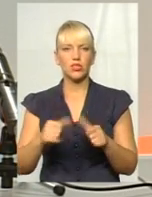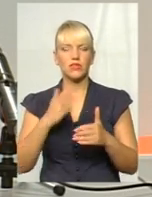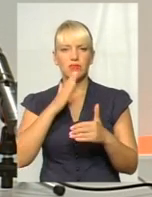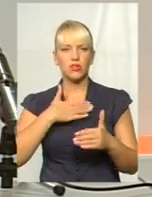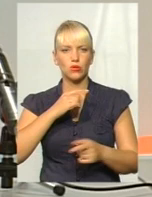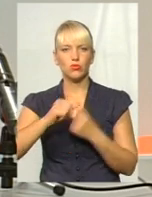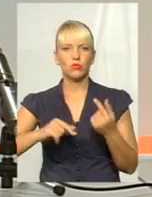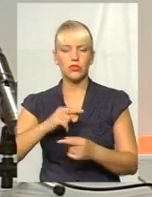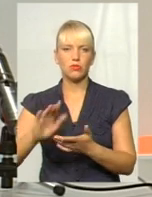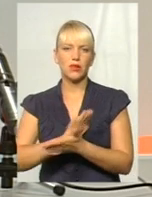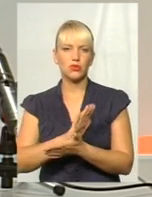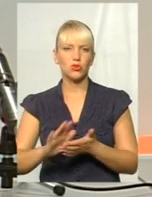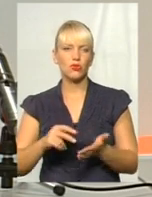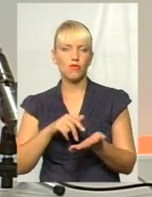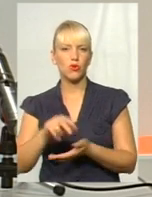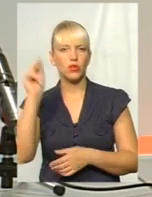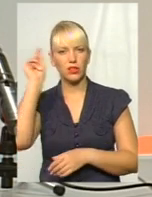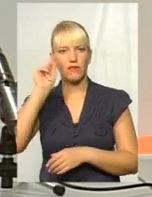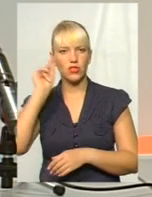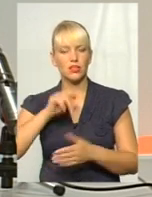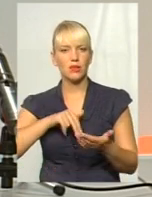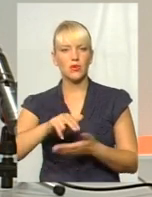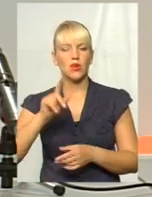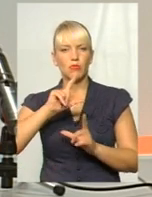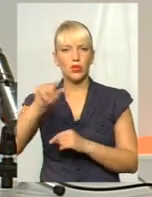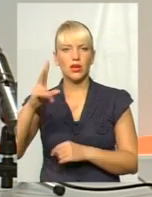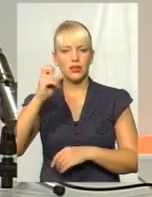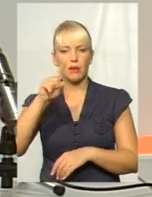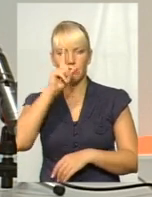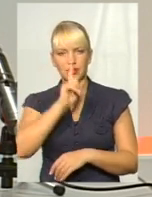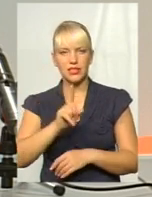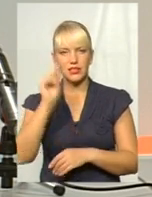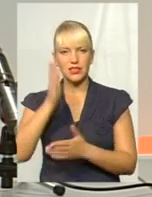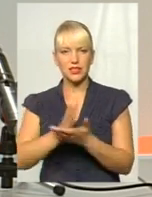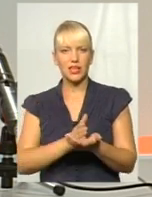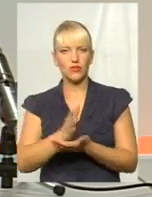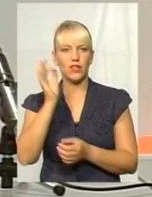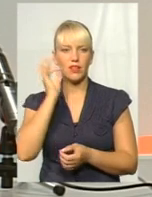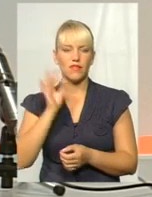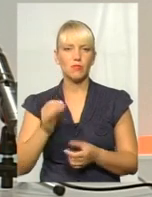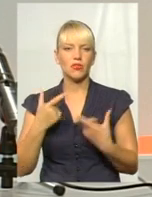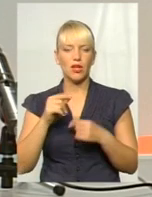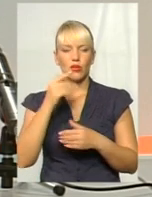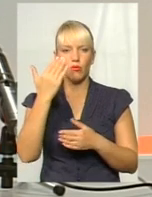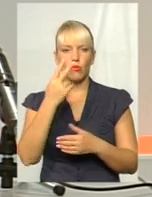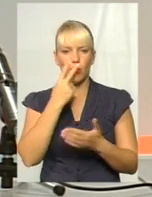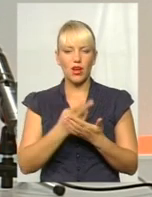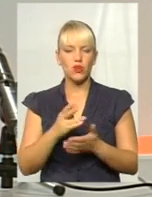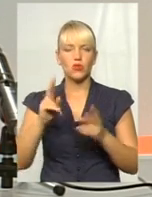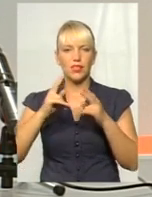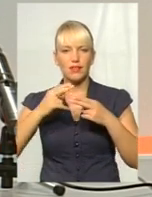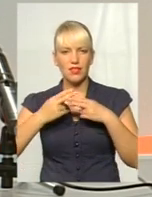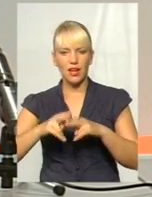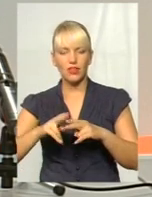безкоштовно абсолютно пройти навчання, поїхати на місяць стажування в Німеччину, де йому покажуть техніку і практику